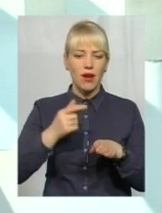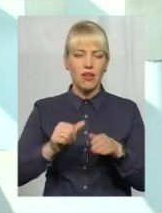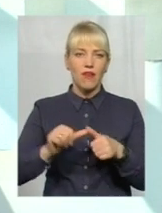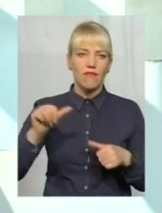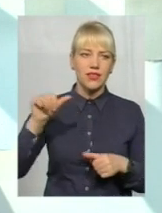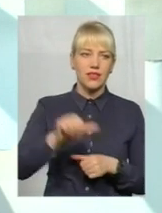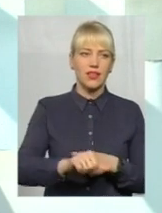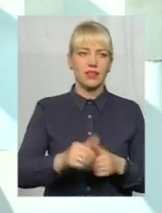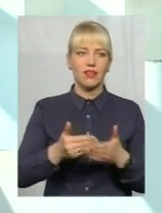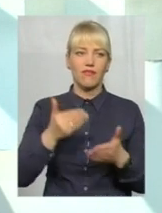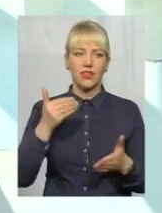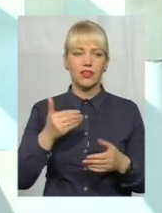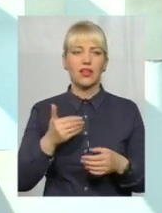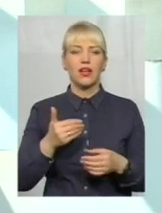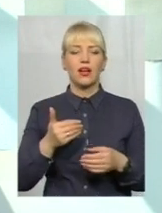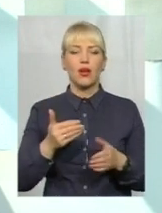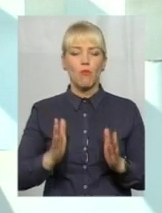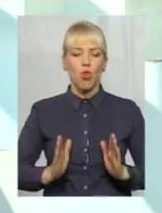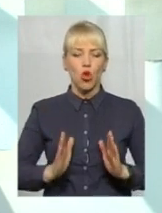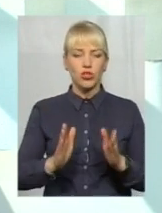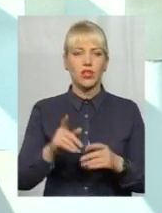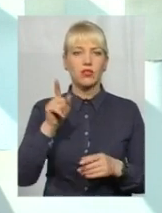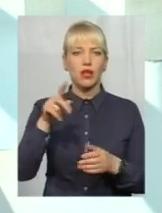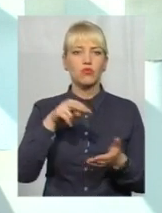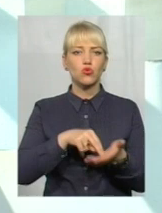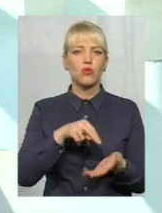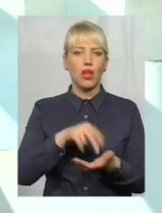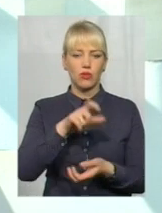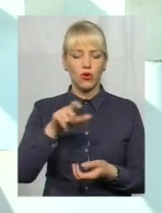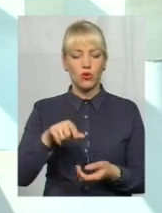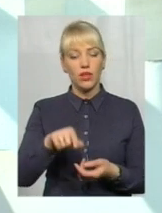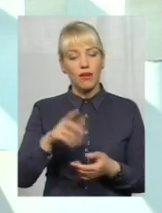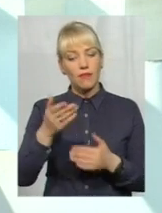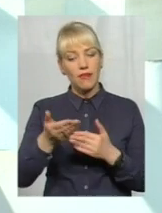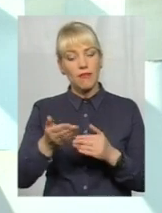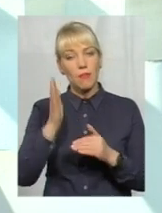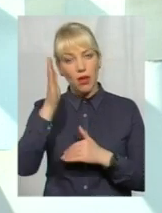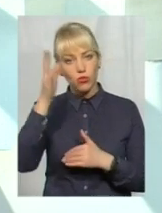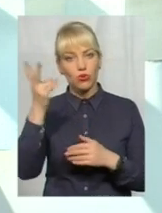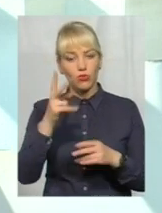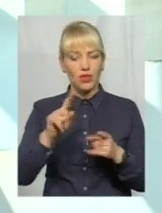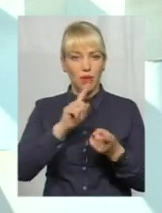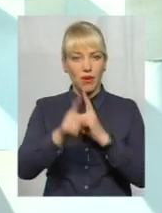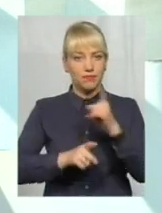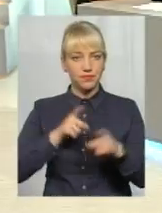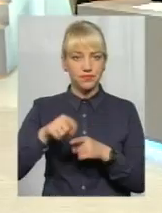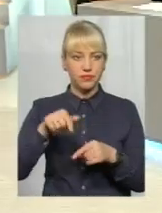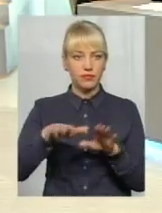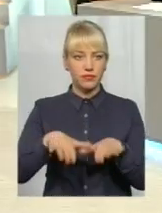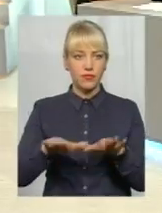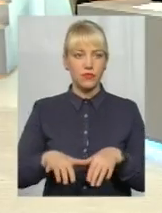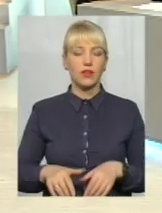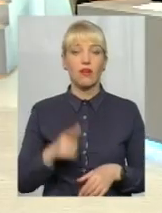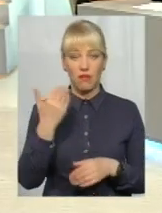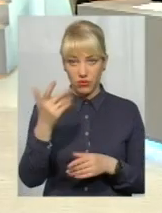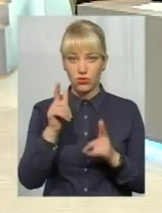часто просто на велодоріжці стоять люди. І в майбутньому це місце потрібно обов'язково перепроєктувати. Погоджуєтесь, пане Васильевне? Так, згоден.